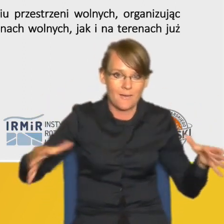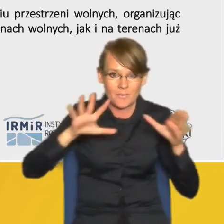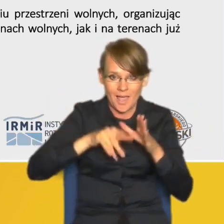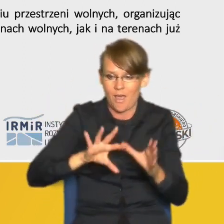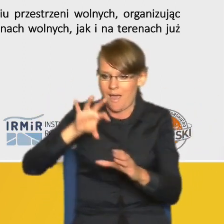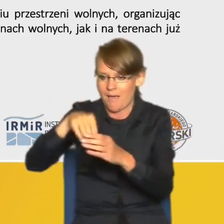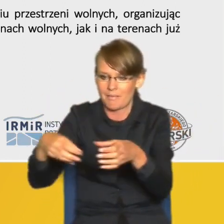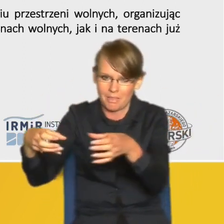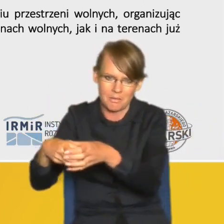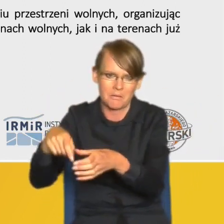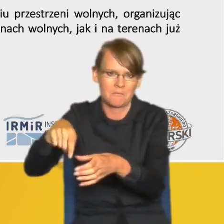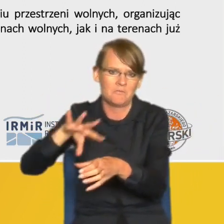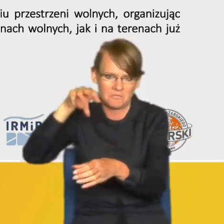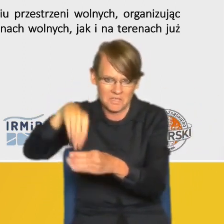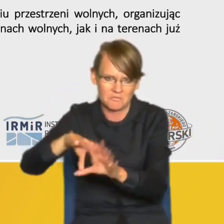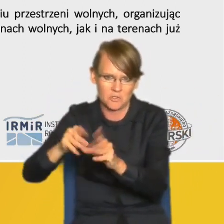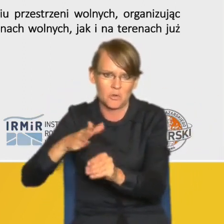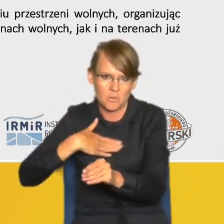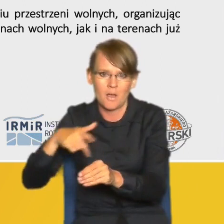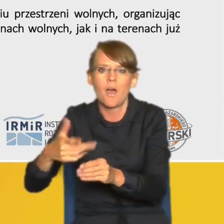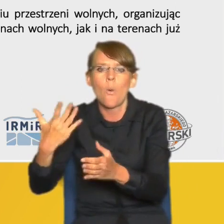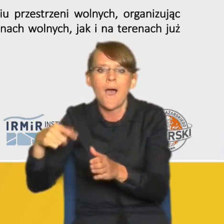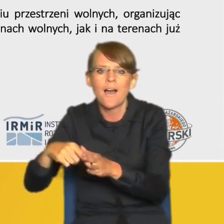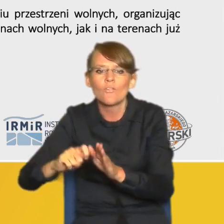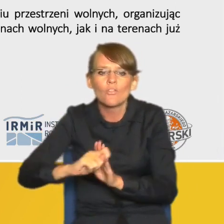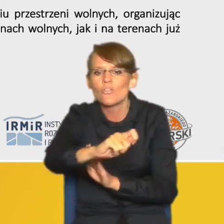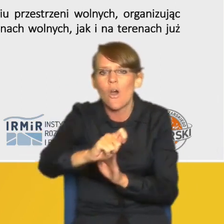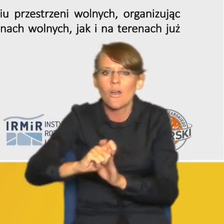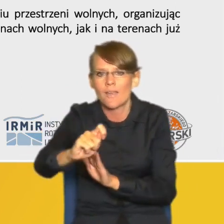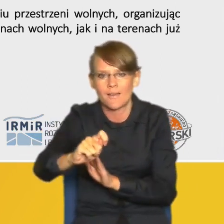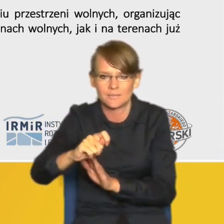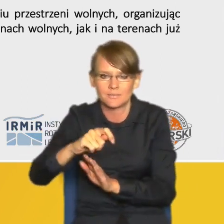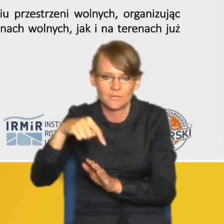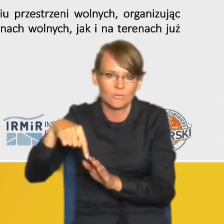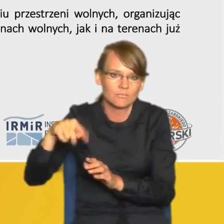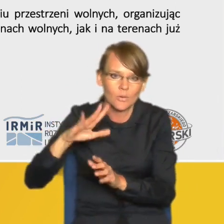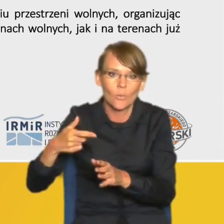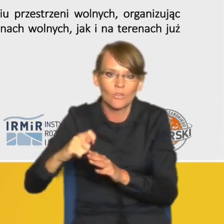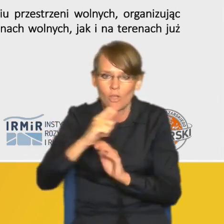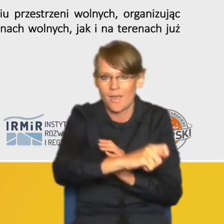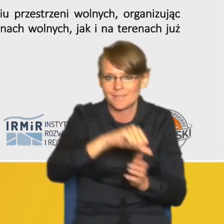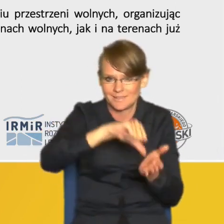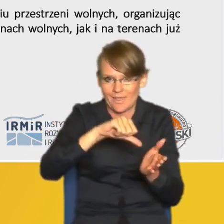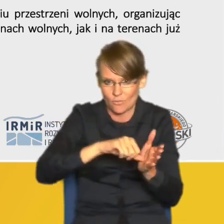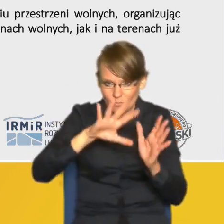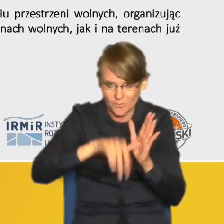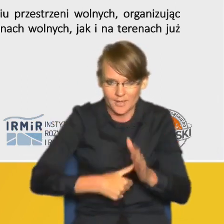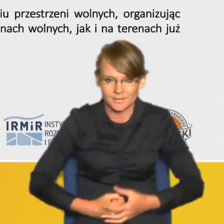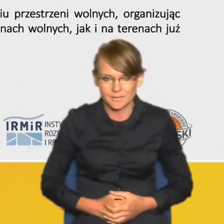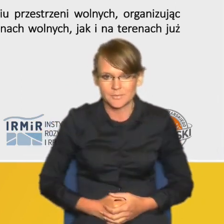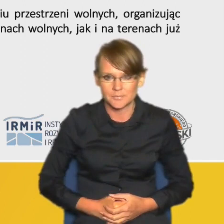szybki szybką możliwość dojazdu do centrów metropolitalnych jeżeli chodzi o